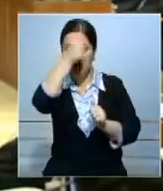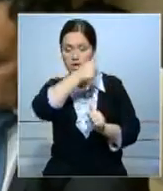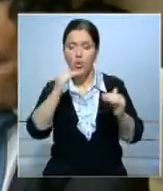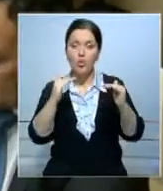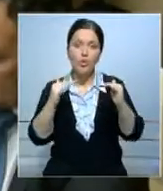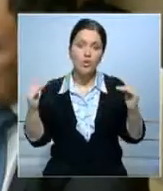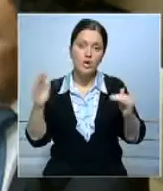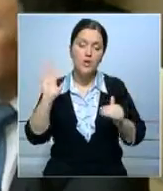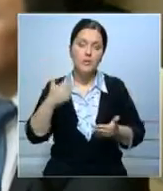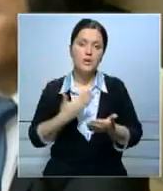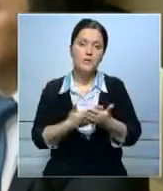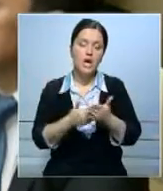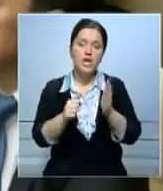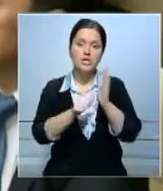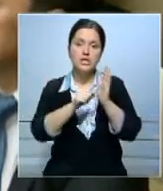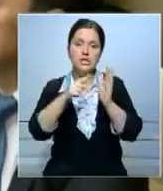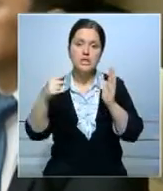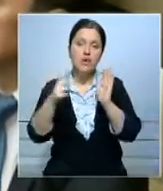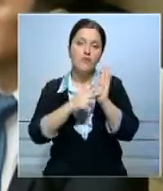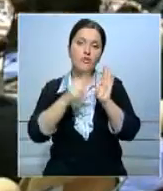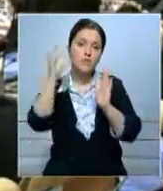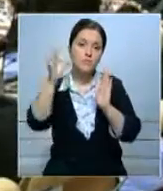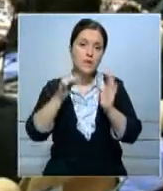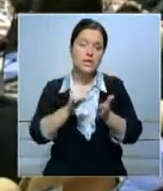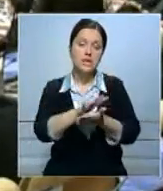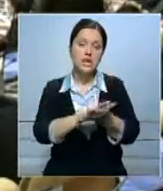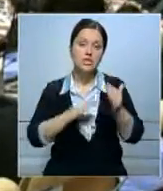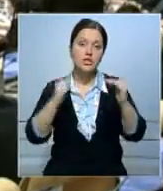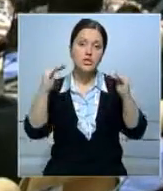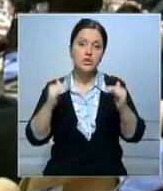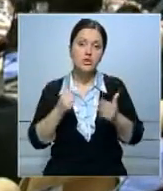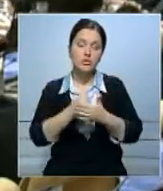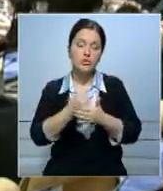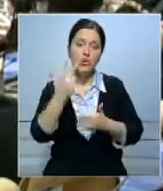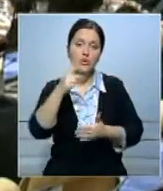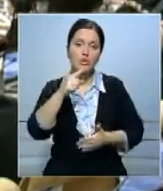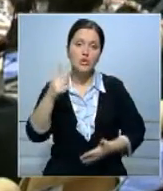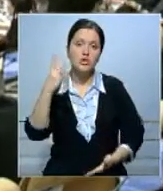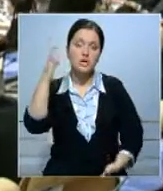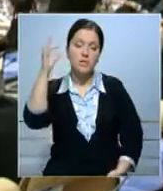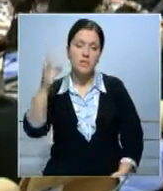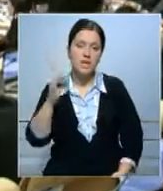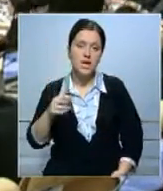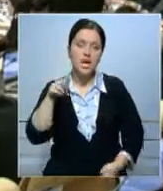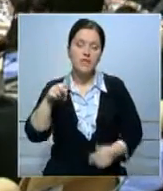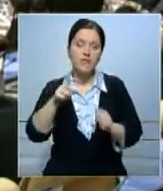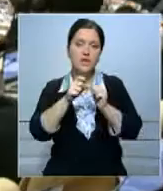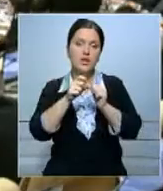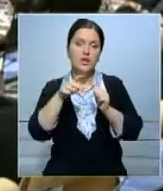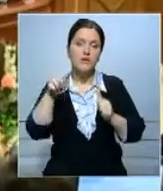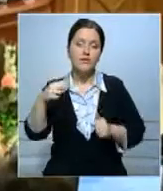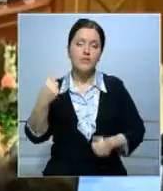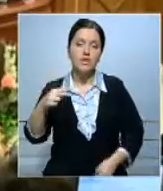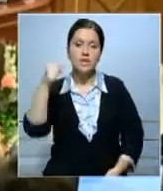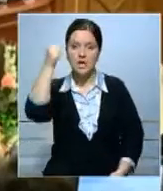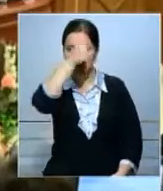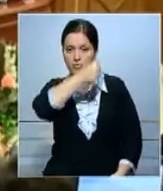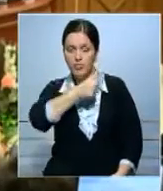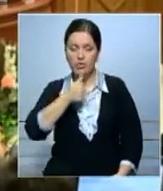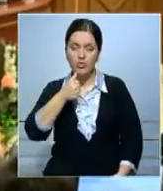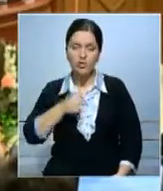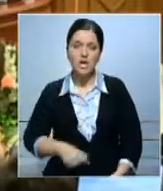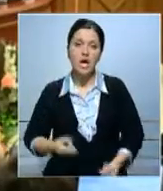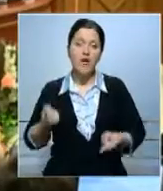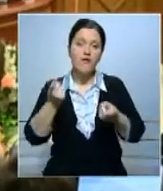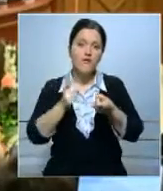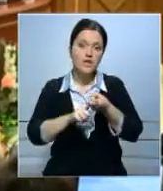уровне 6-8% и в дальнейшем снизится до 3-4% к 2020 году. В